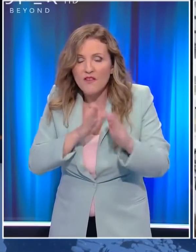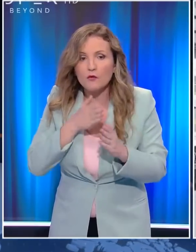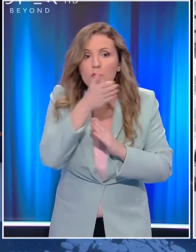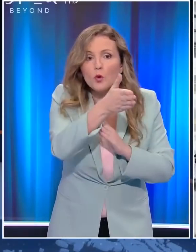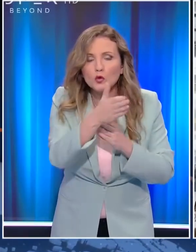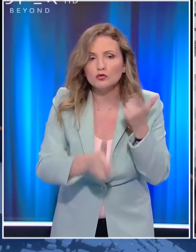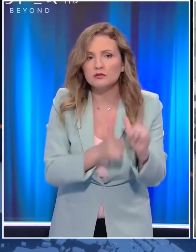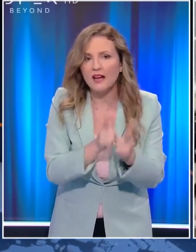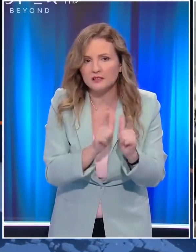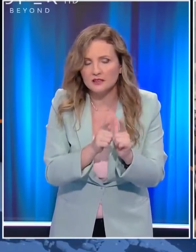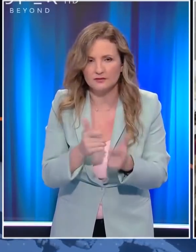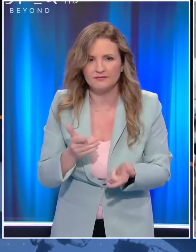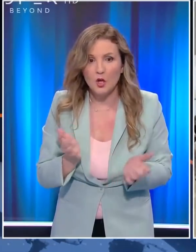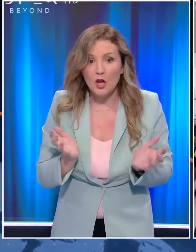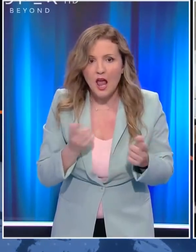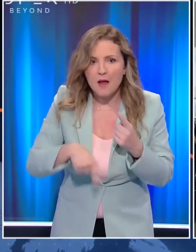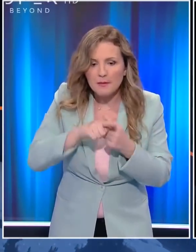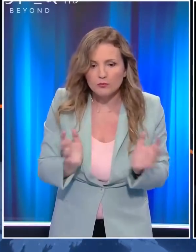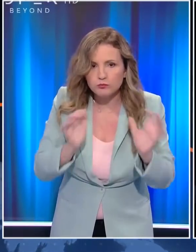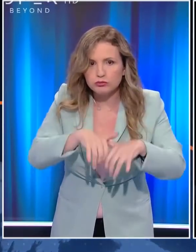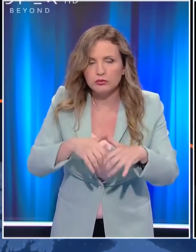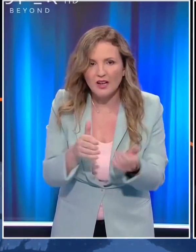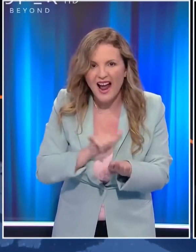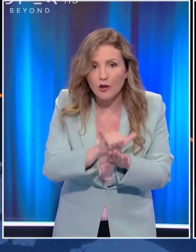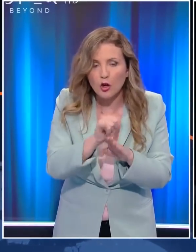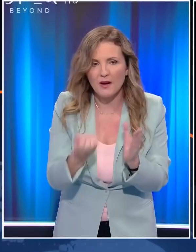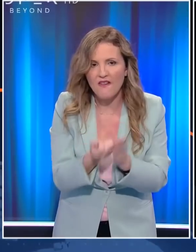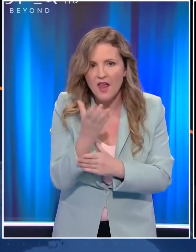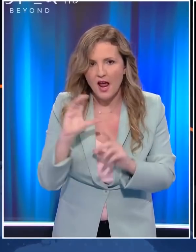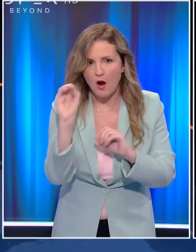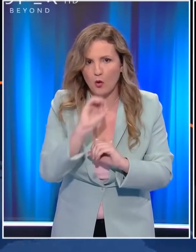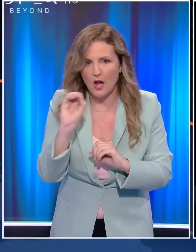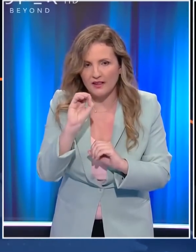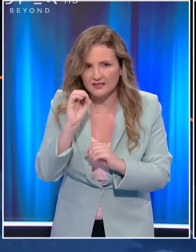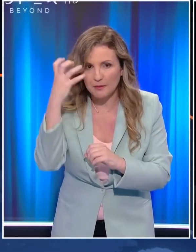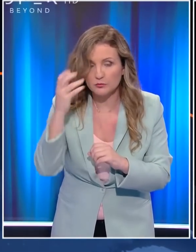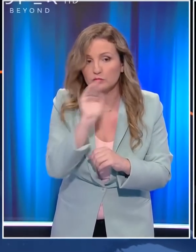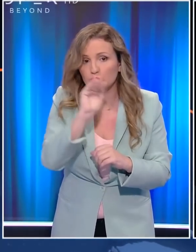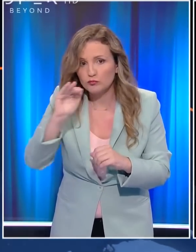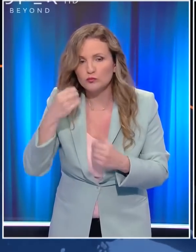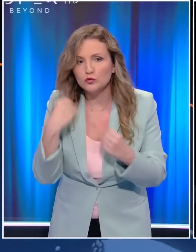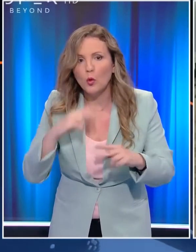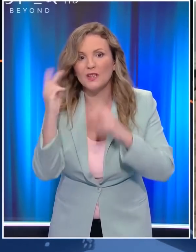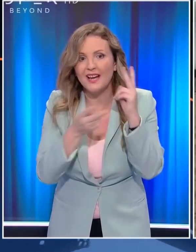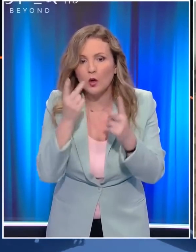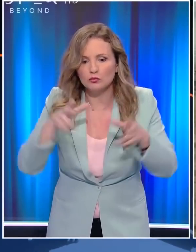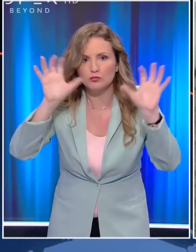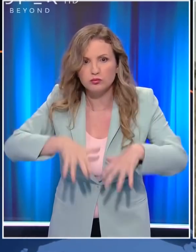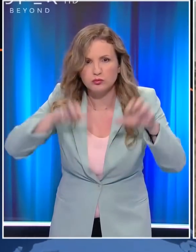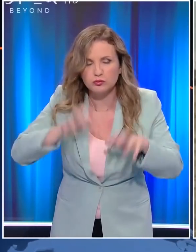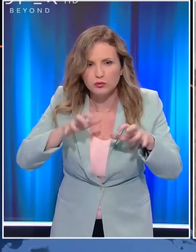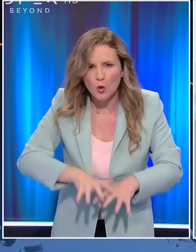Χιλιάδες άνθρωποι κατέκλυσαν και το αεροδρόμιο της Νέας Ρολεάνης. Οι μετερολόγοι προειδοποιούν πως τα ακραία καιρικά φαινόμενα θα φέρουν πλημμύρες και καταστροφές,